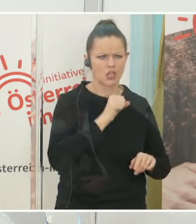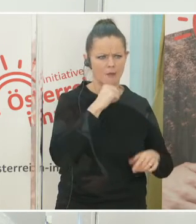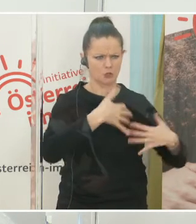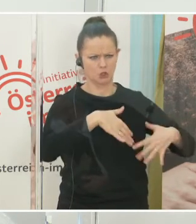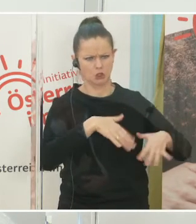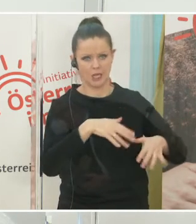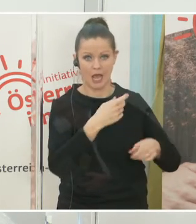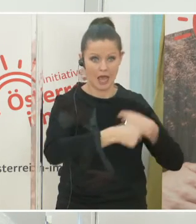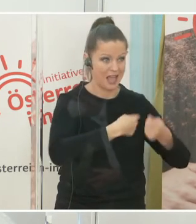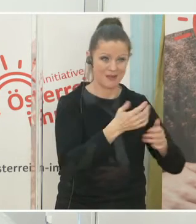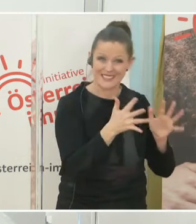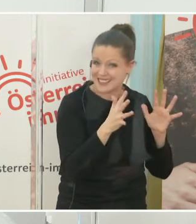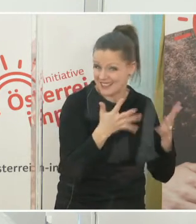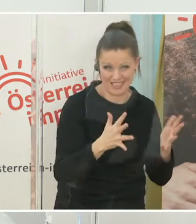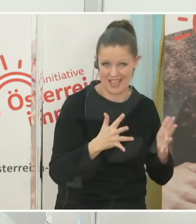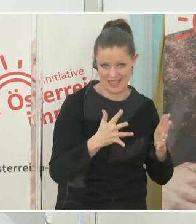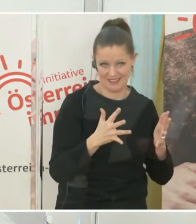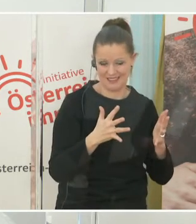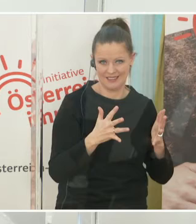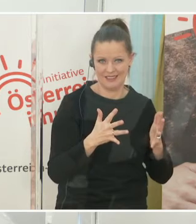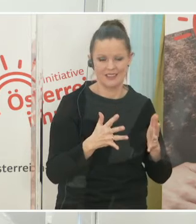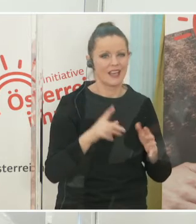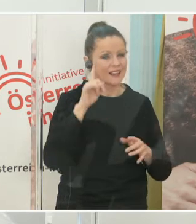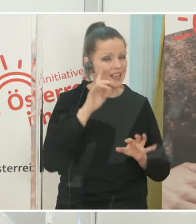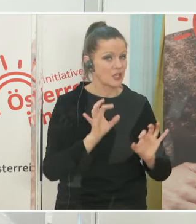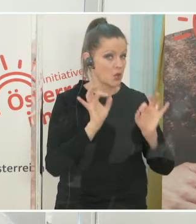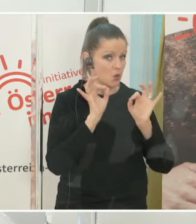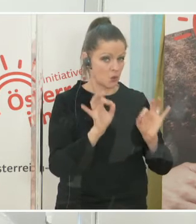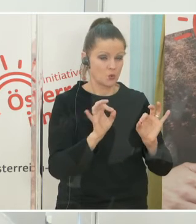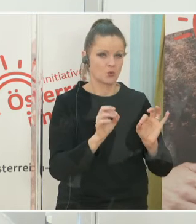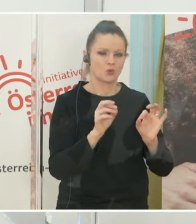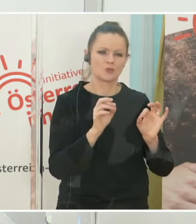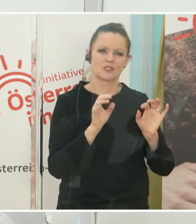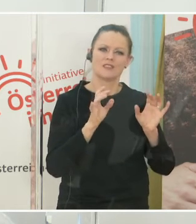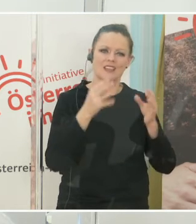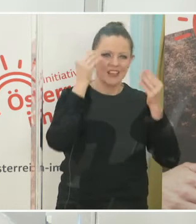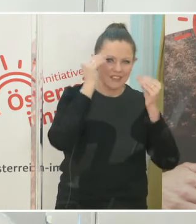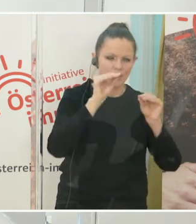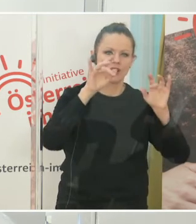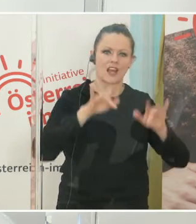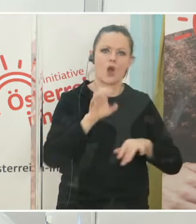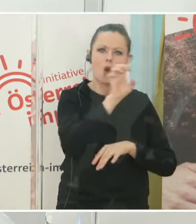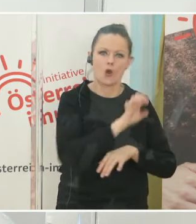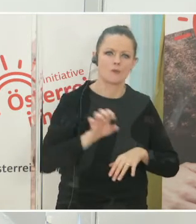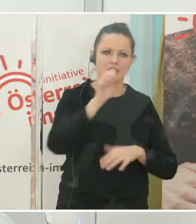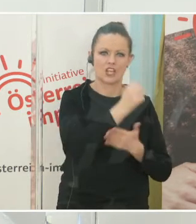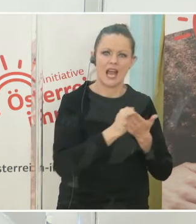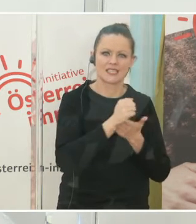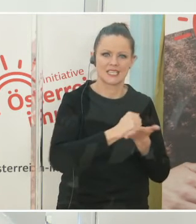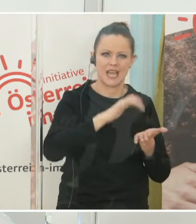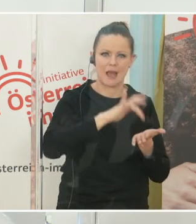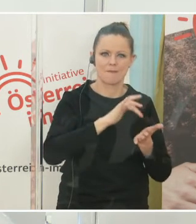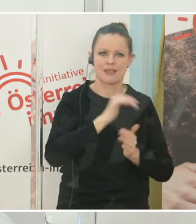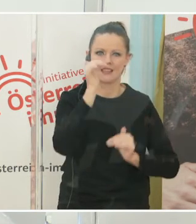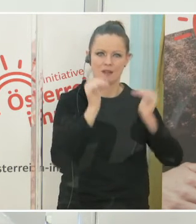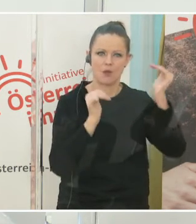gearbeitet, sondern ich glaube, es ist gut so, dass wir vertrauen können, dass gerade die Europäische Arzneimittelbehörde hier das